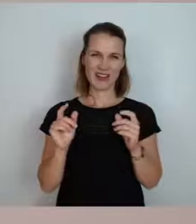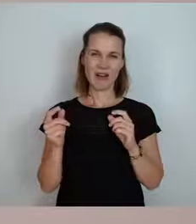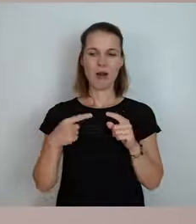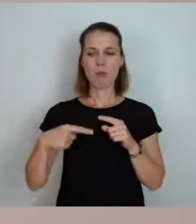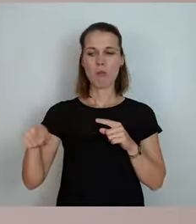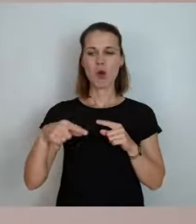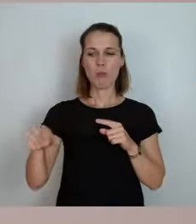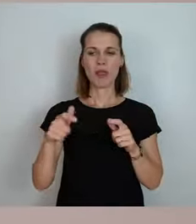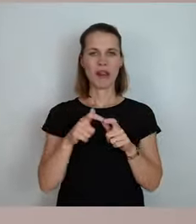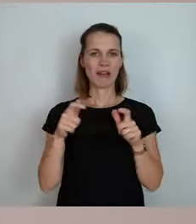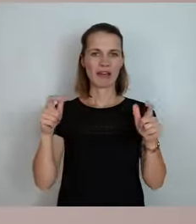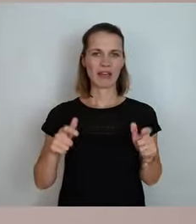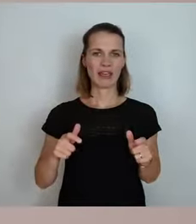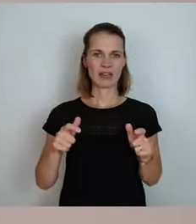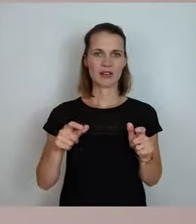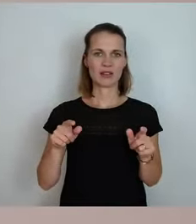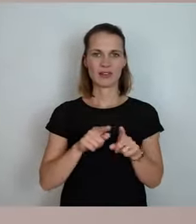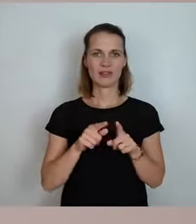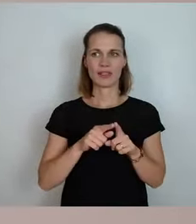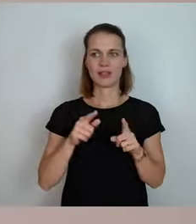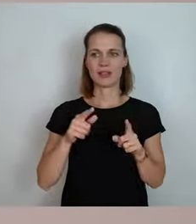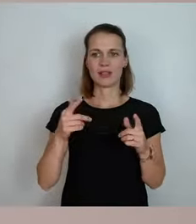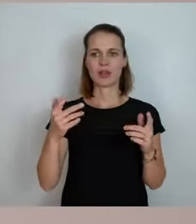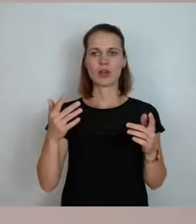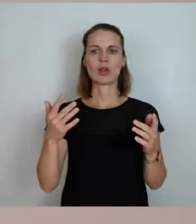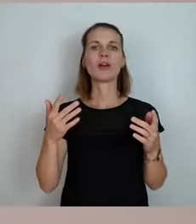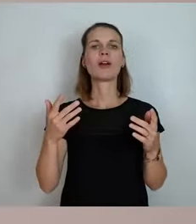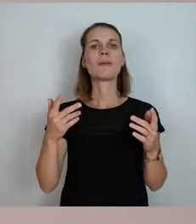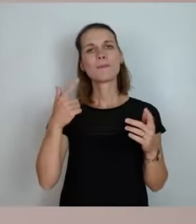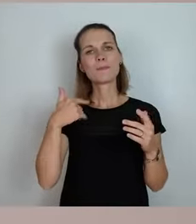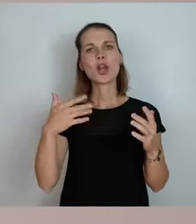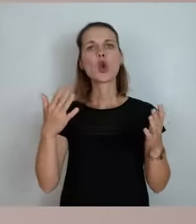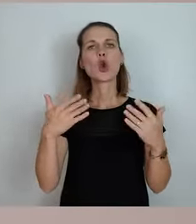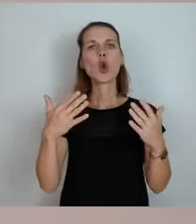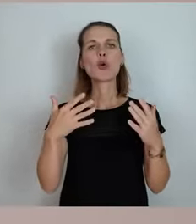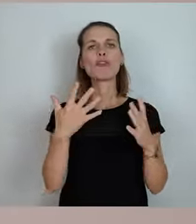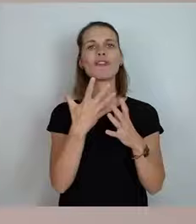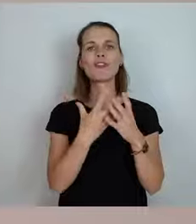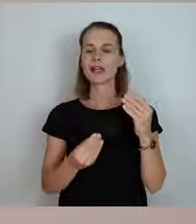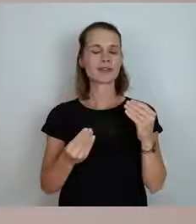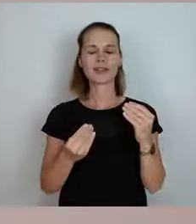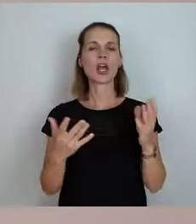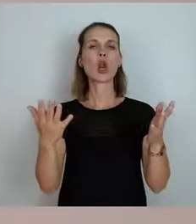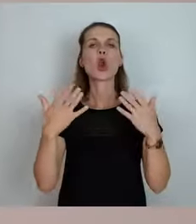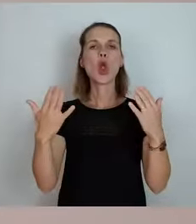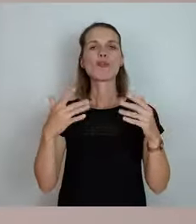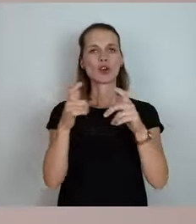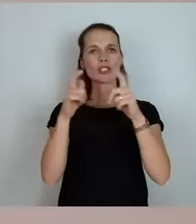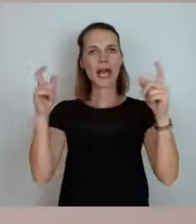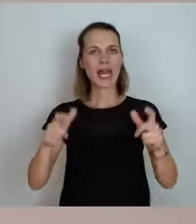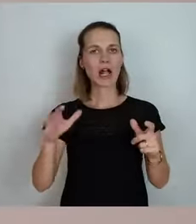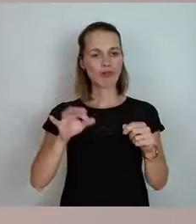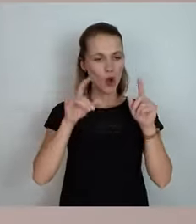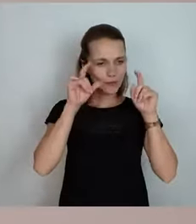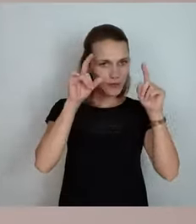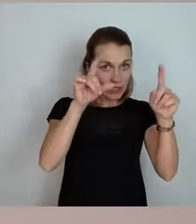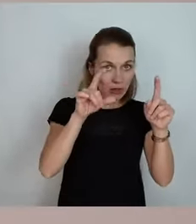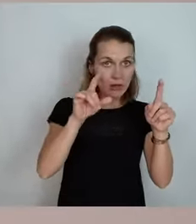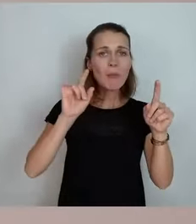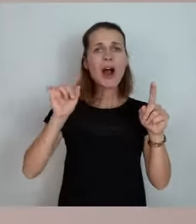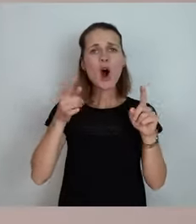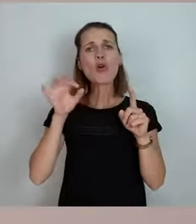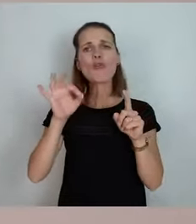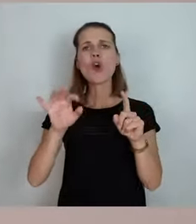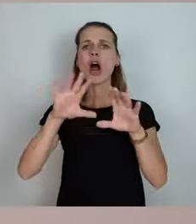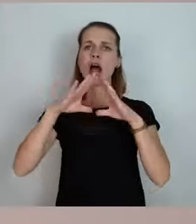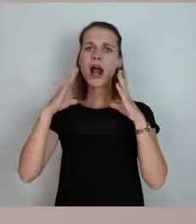-Luftfilter, sondern es geht um Lüftungsanlagen, die nicht nur für Viren interessant sind, sondern auch für allgemein bessere